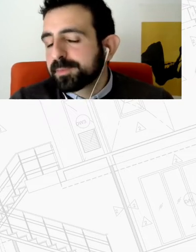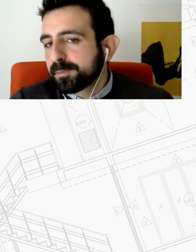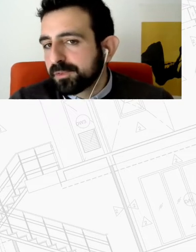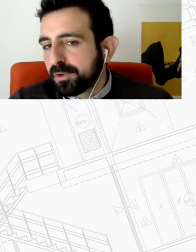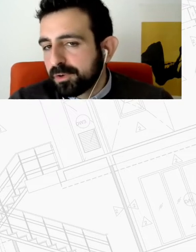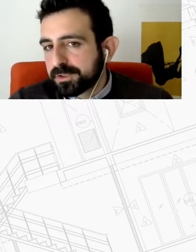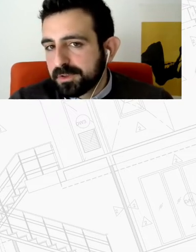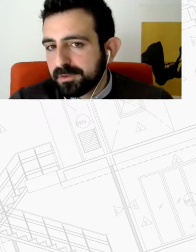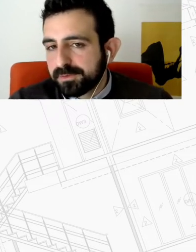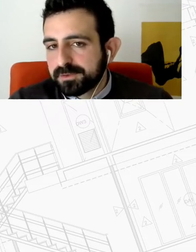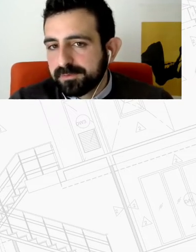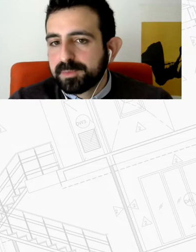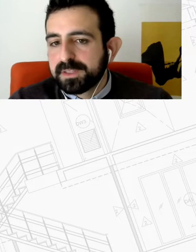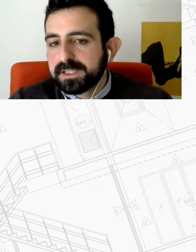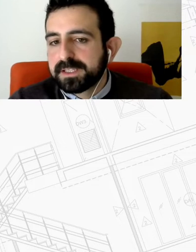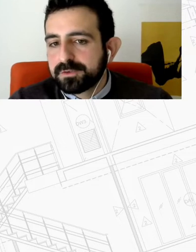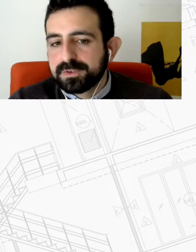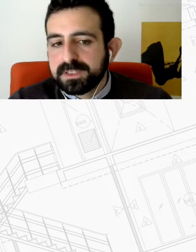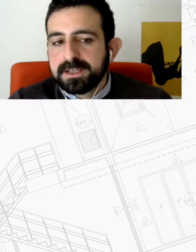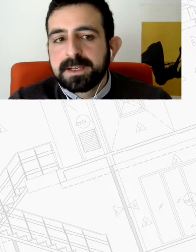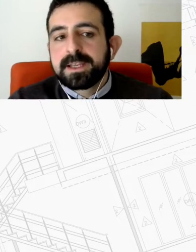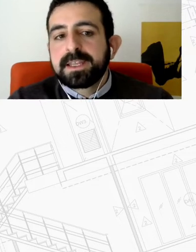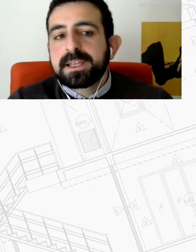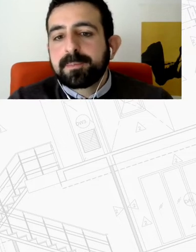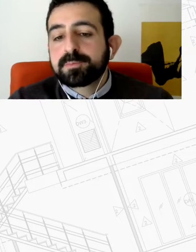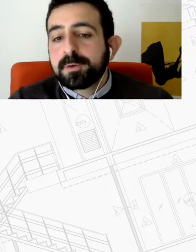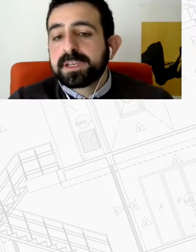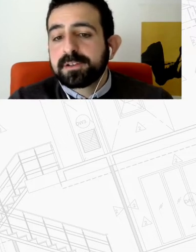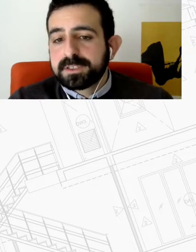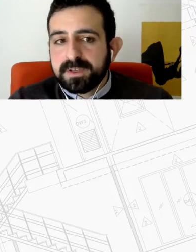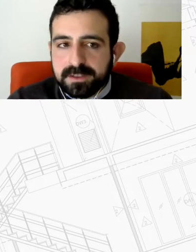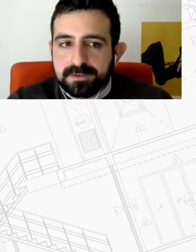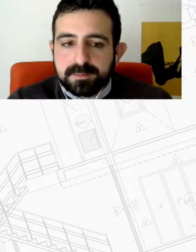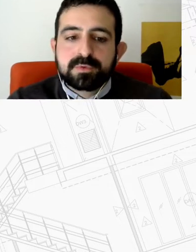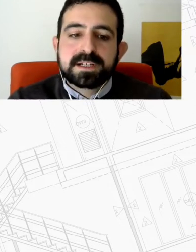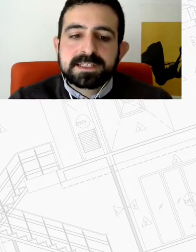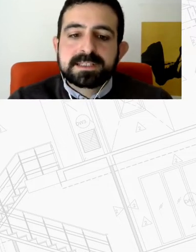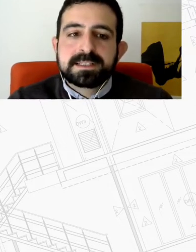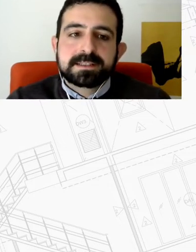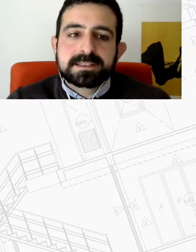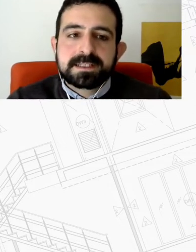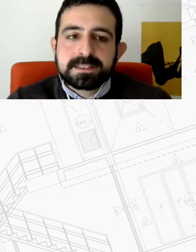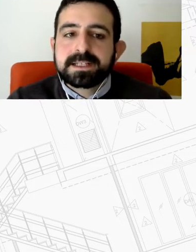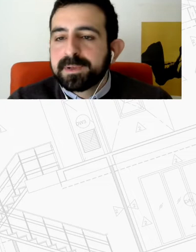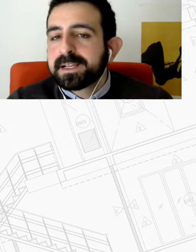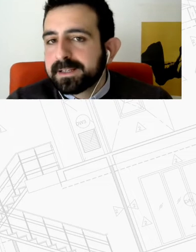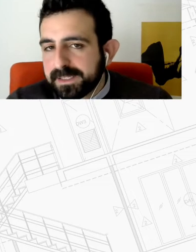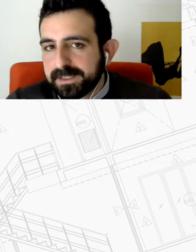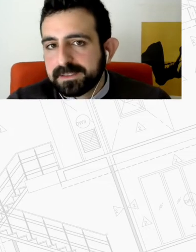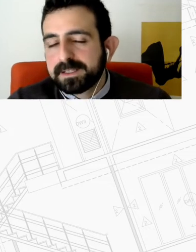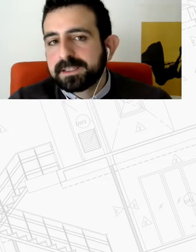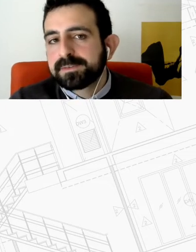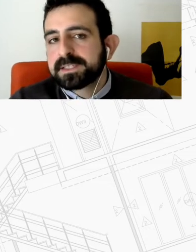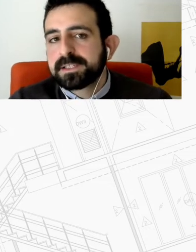όπως βλέπετε μόνο δύο χώρες το κάνουν αυτό στην Ευρώπη, η Δανία και η Σουηδία ή κάπως πιο περιορισμένο που βασίζεται σε συγκεκριμένα